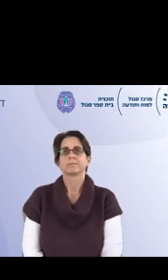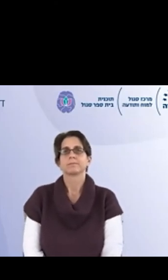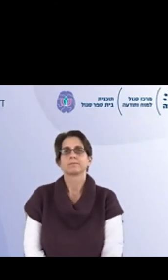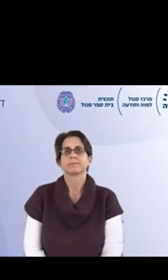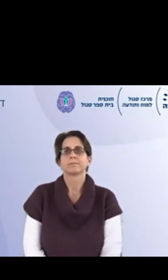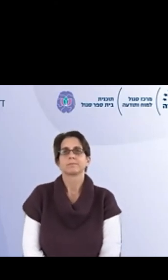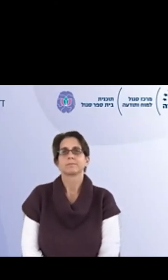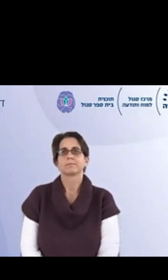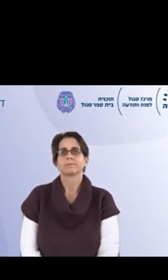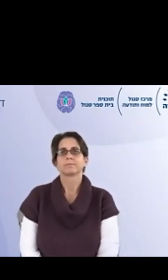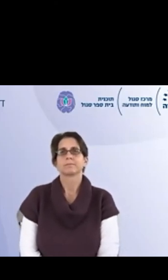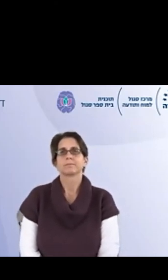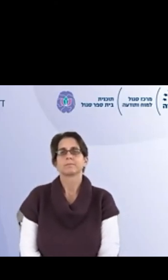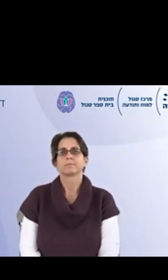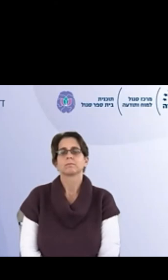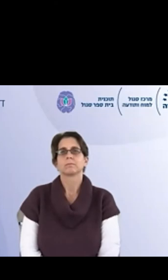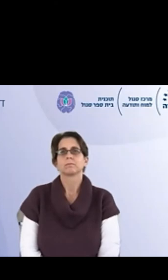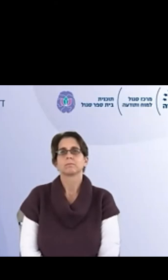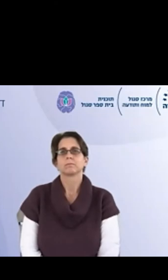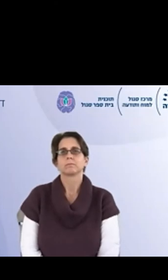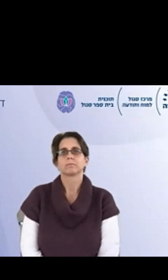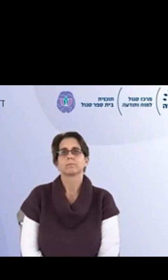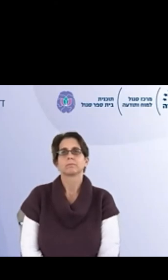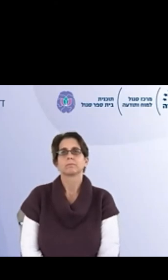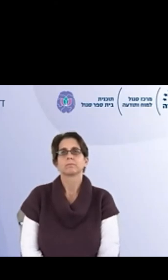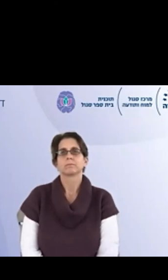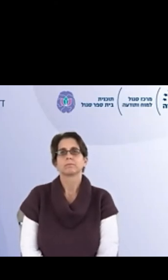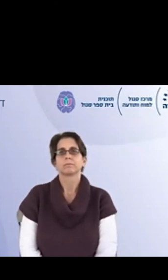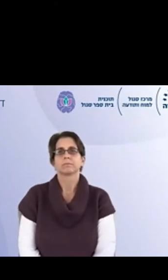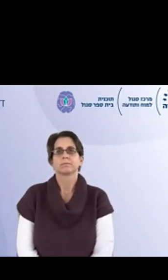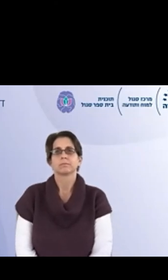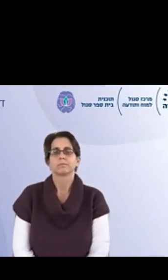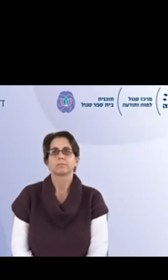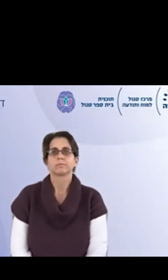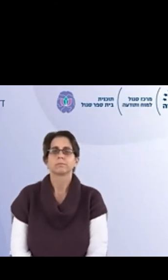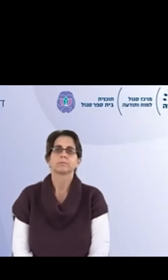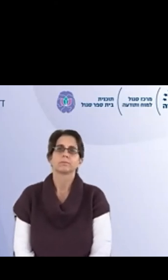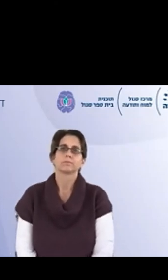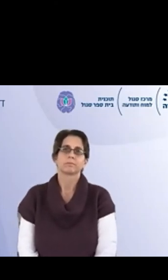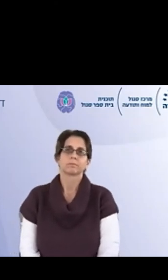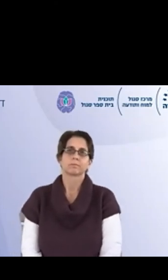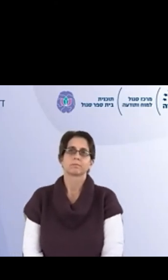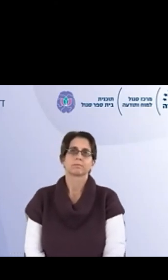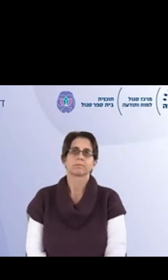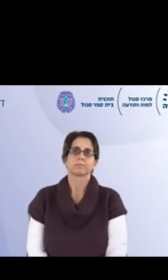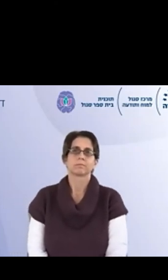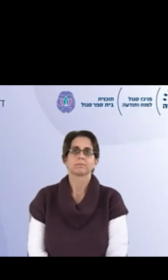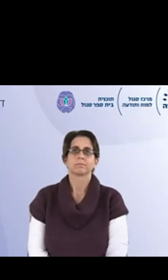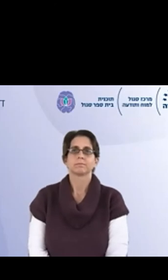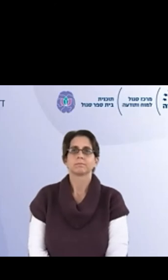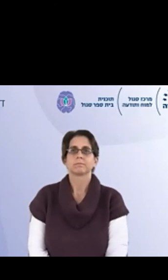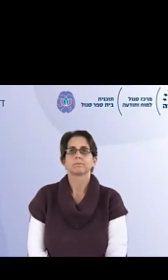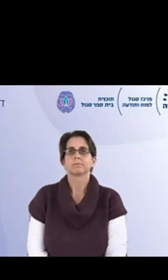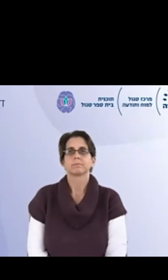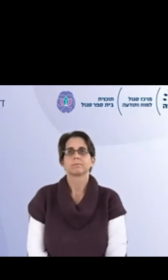ובעצם המטרה שלנו גם, לעשות את הבוקר הקשוב, היה שיש איזושהי הפרדה, בין מה